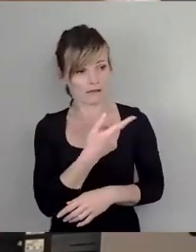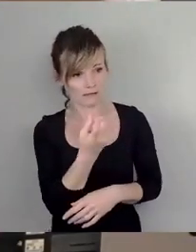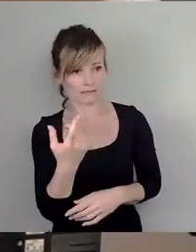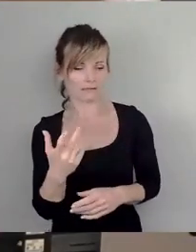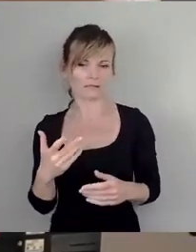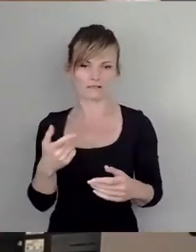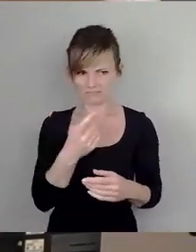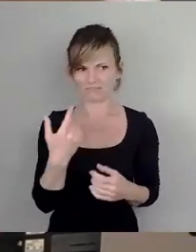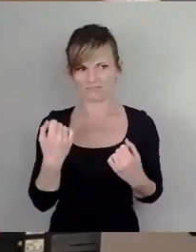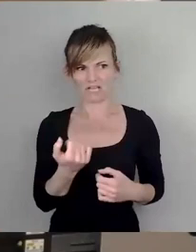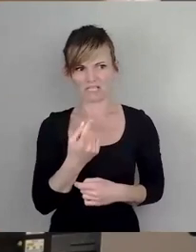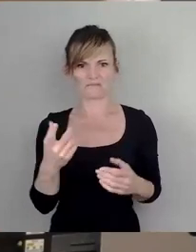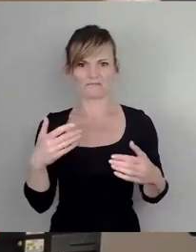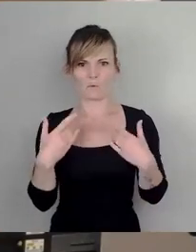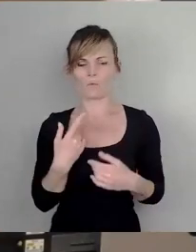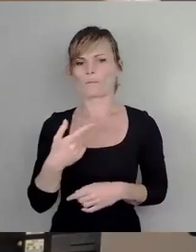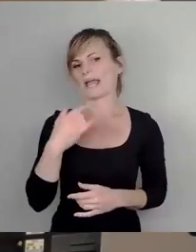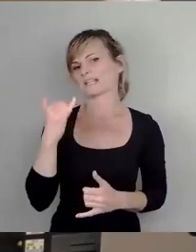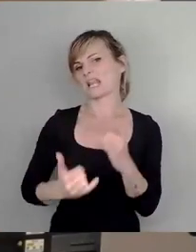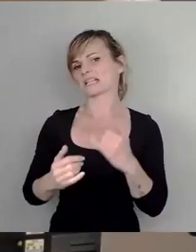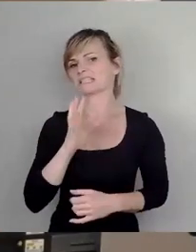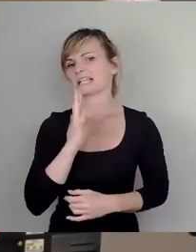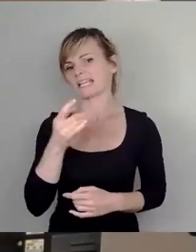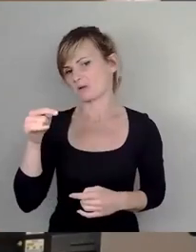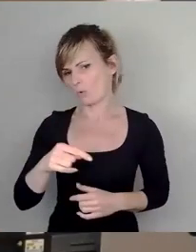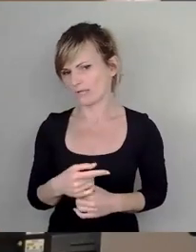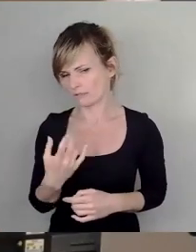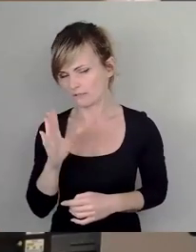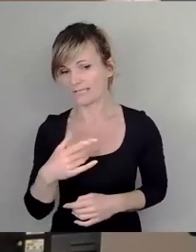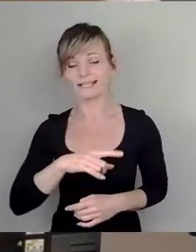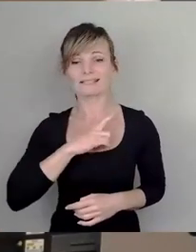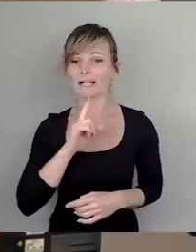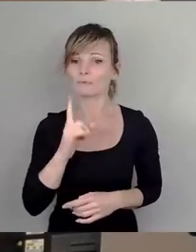Rede ist. Ich hätte jetzt eher sogar noch den Versuch unternommen,